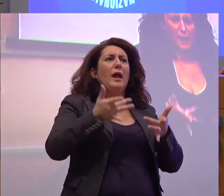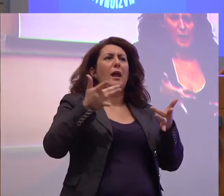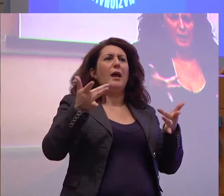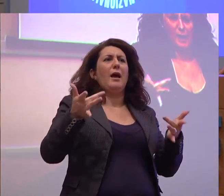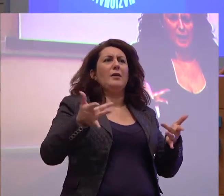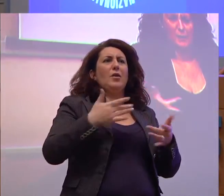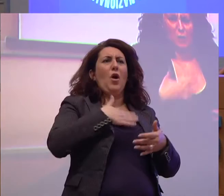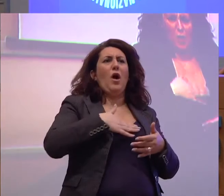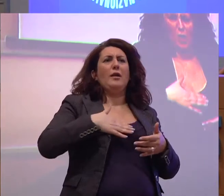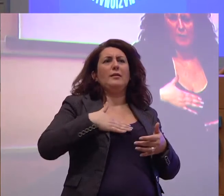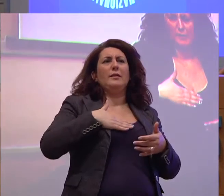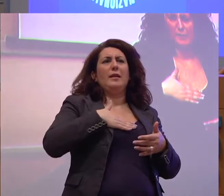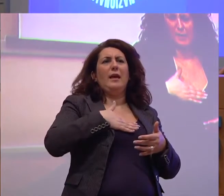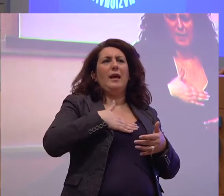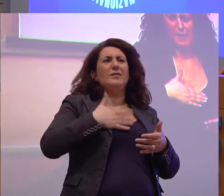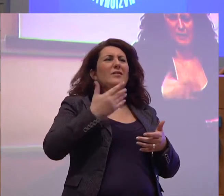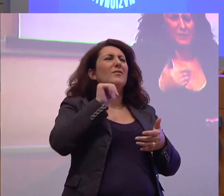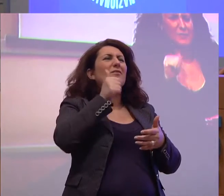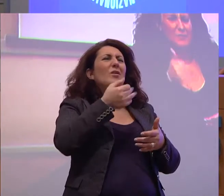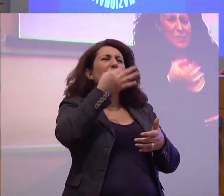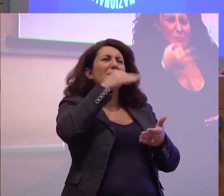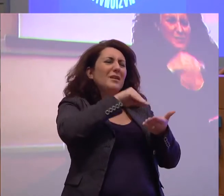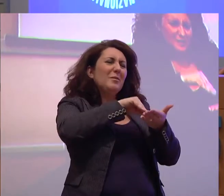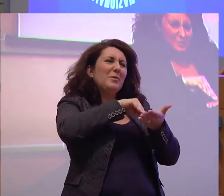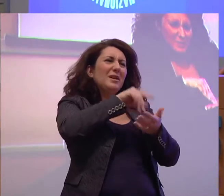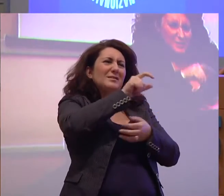forse non sono considerate